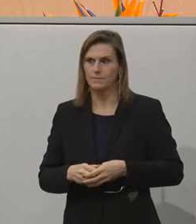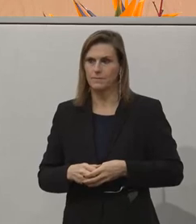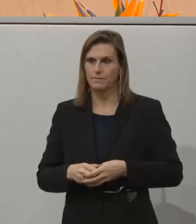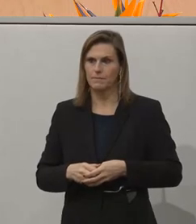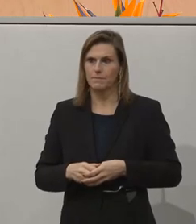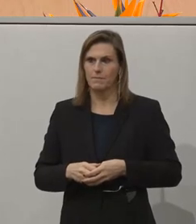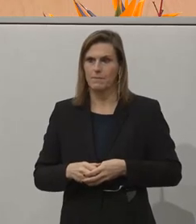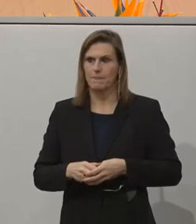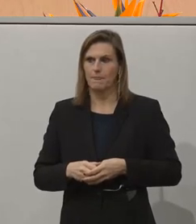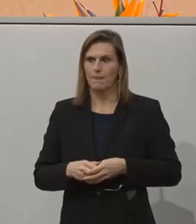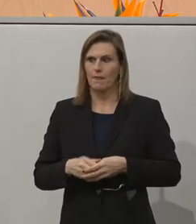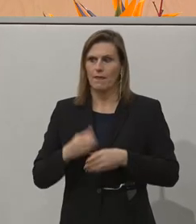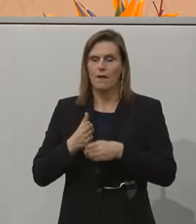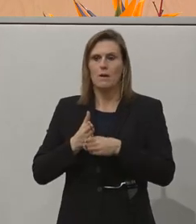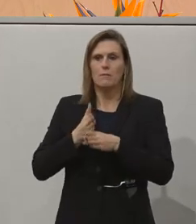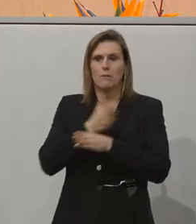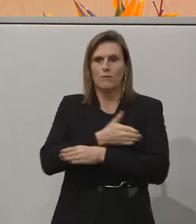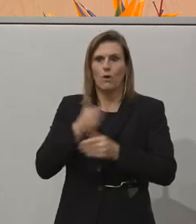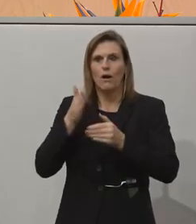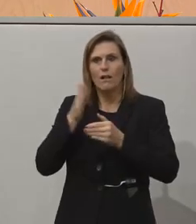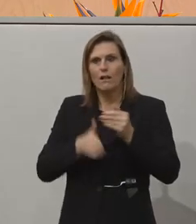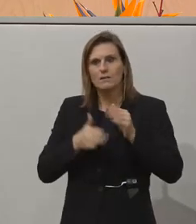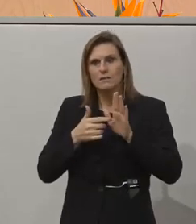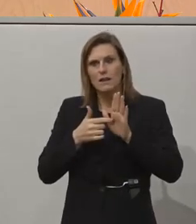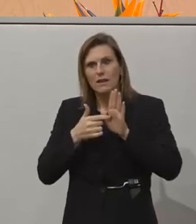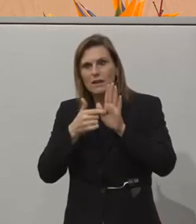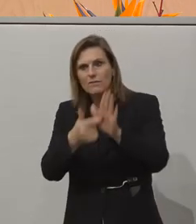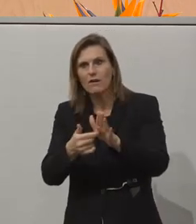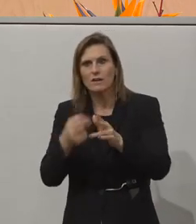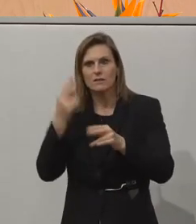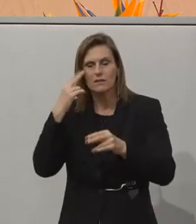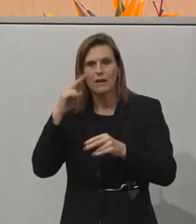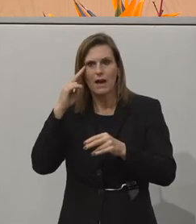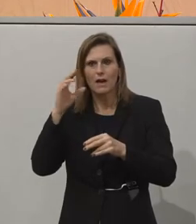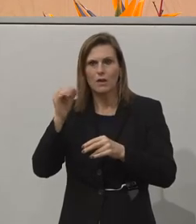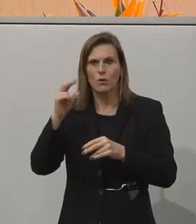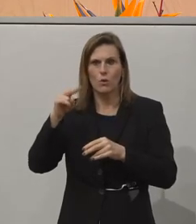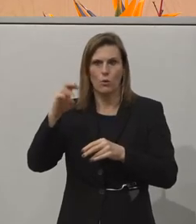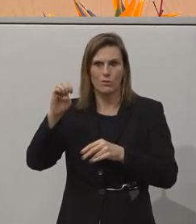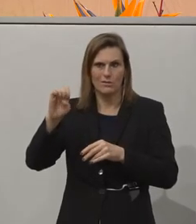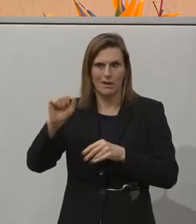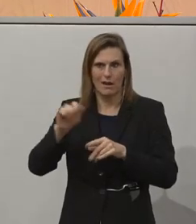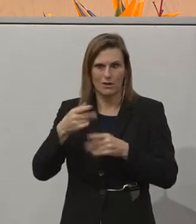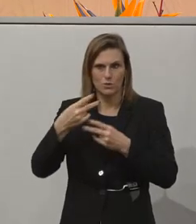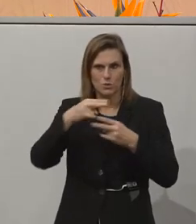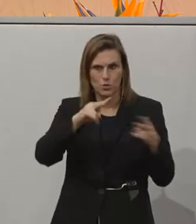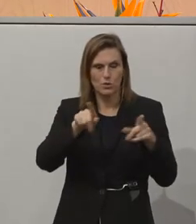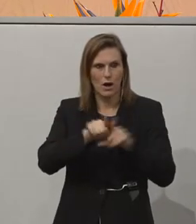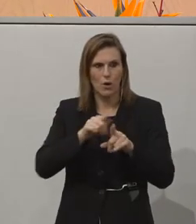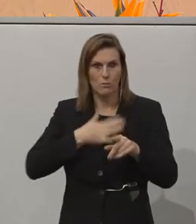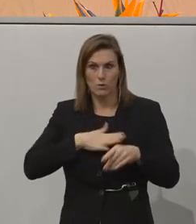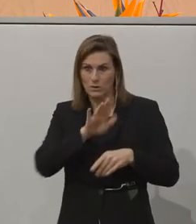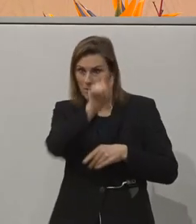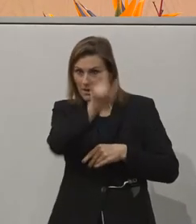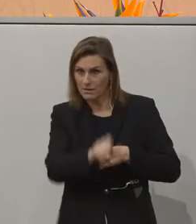für die letzten Hinweise an den Herrn Onea zurückgebe, möchte ich mich abschließend auch bei ihm herzlich